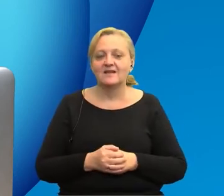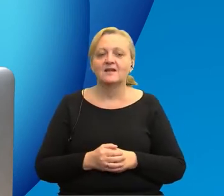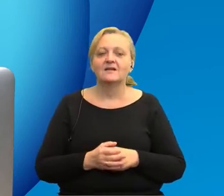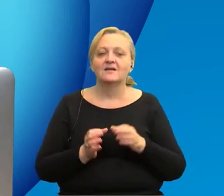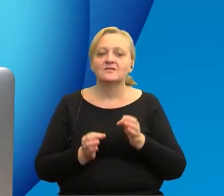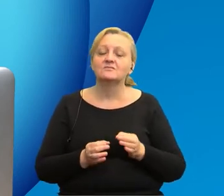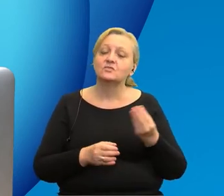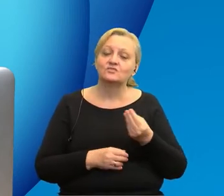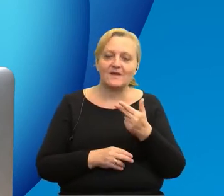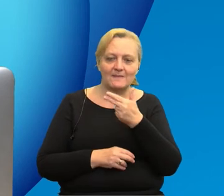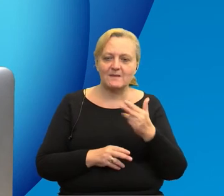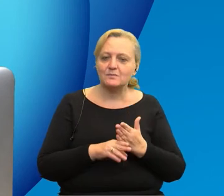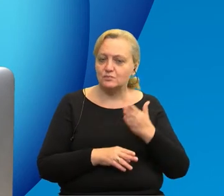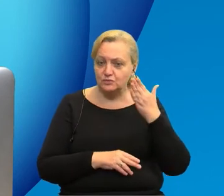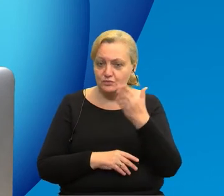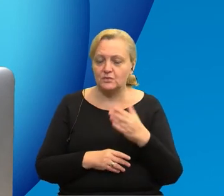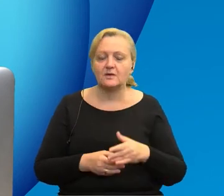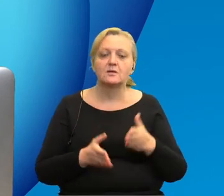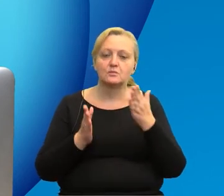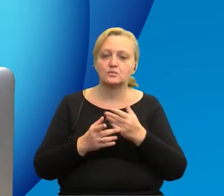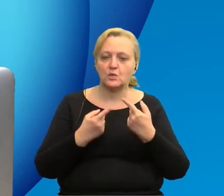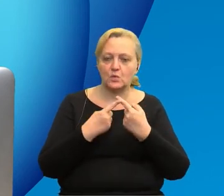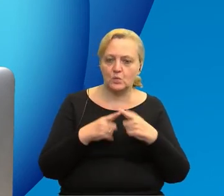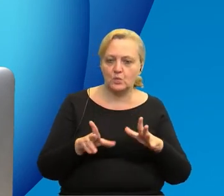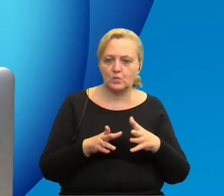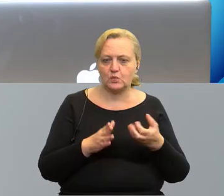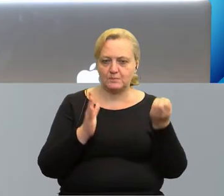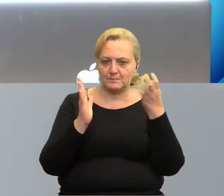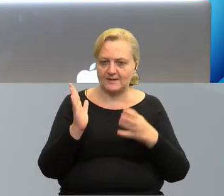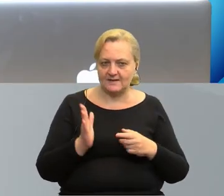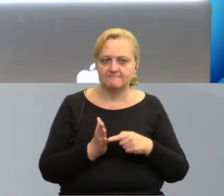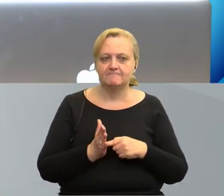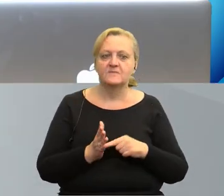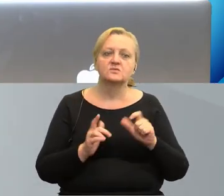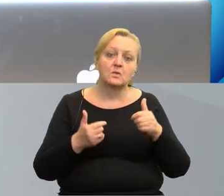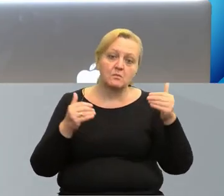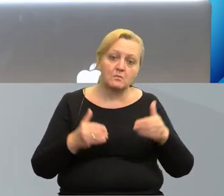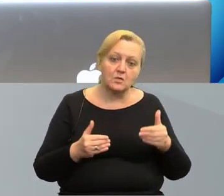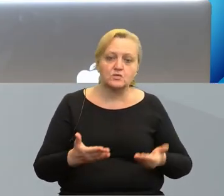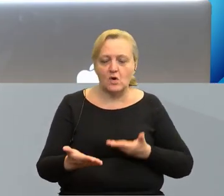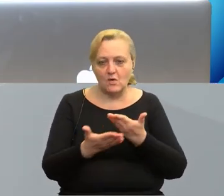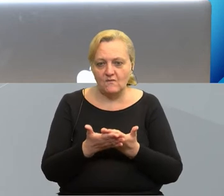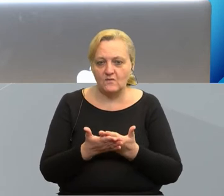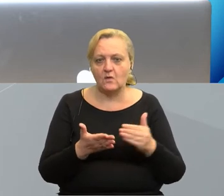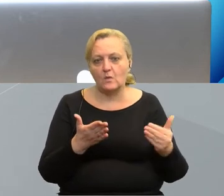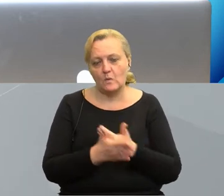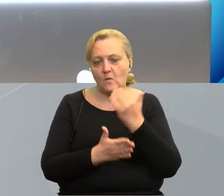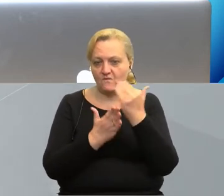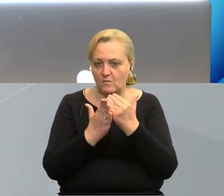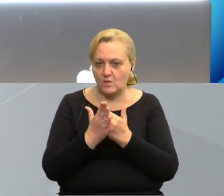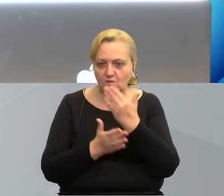Przechodząc teraz do przyszłości, przygotowaliśmy krótką prezentację o tym, co możemy zaoferować w nowych